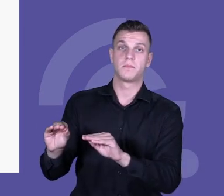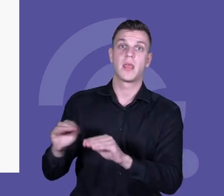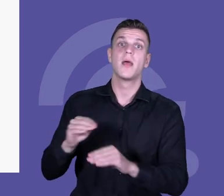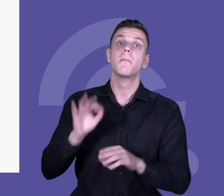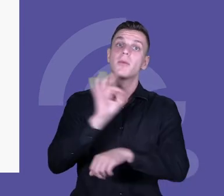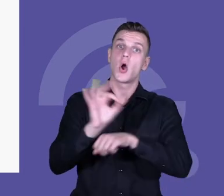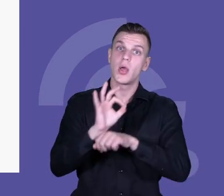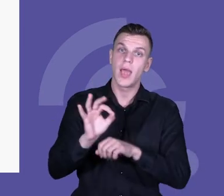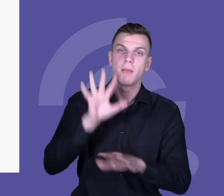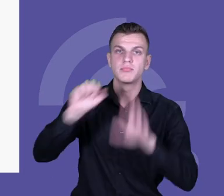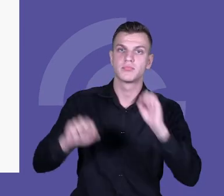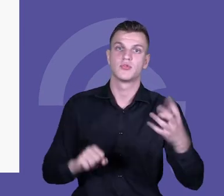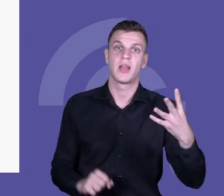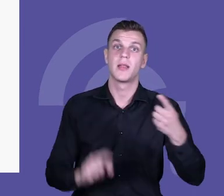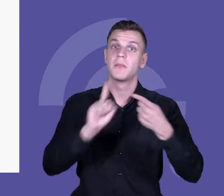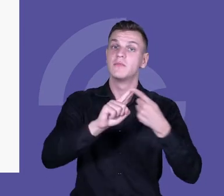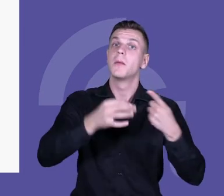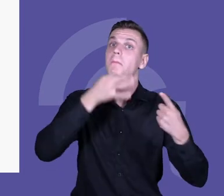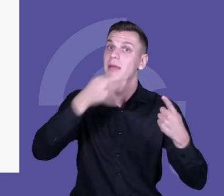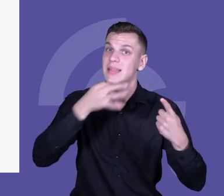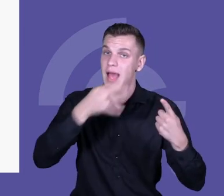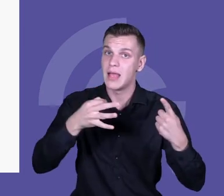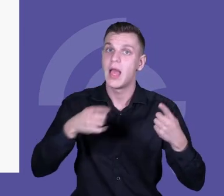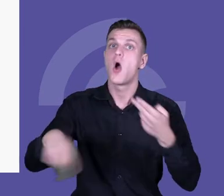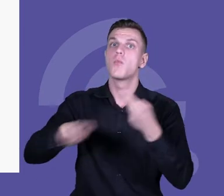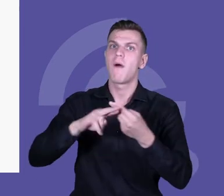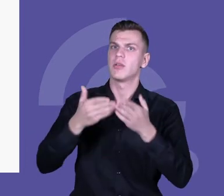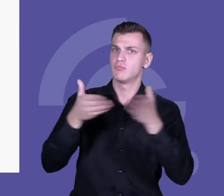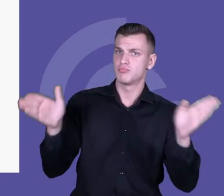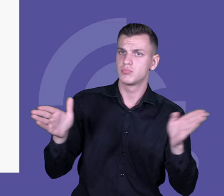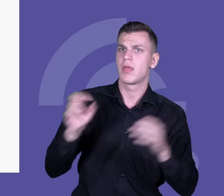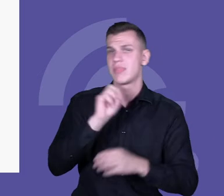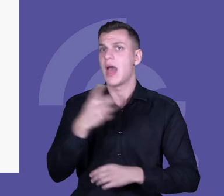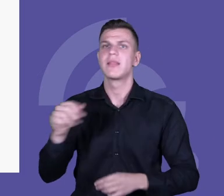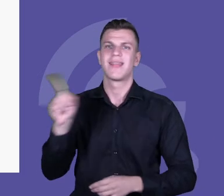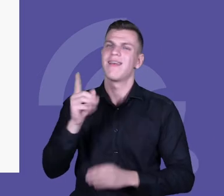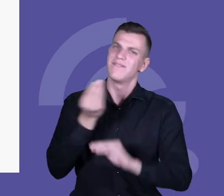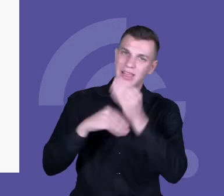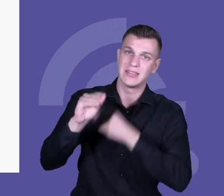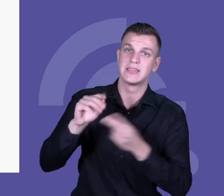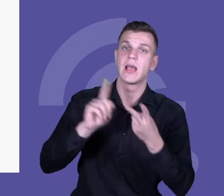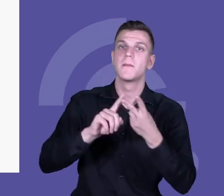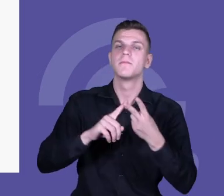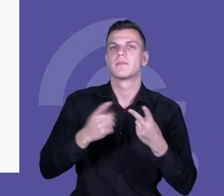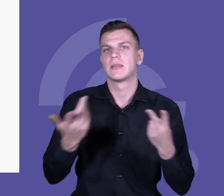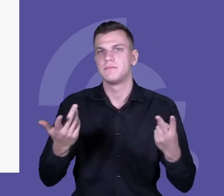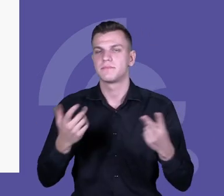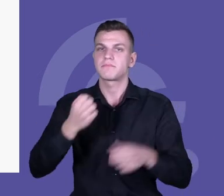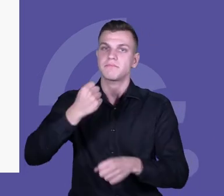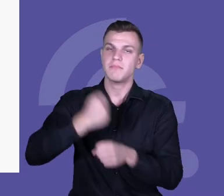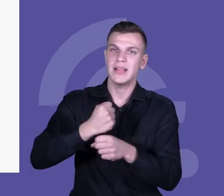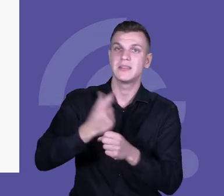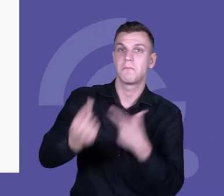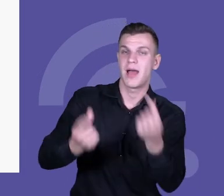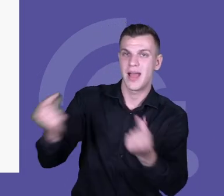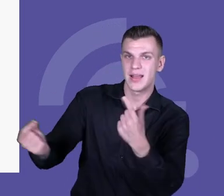praktyki. Zadawanie pytań otwartych, informacja zwrotna zamiast stopnia, praca z błędem jako okazją do uczenia się i praca w parach i